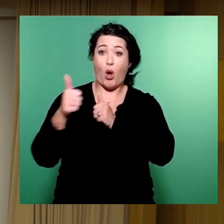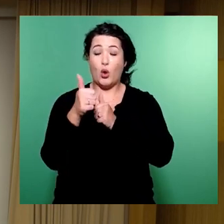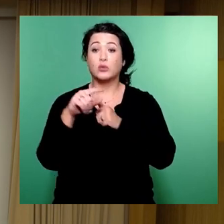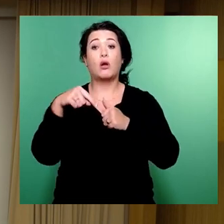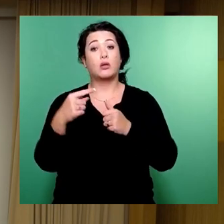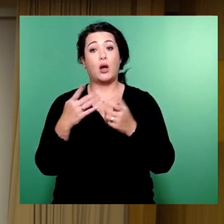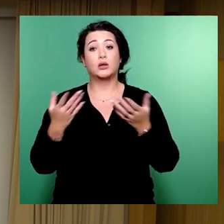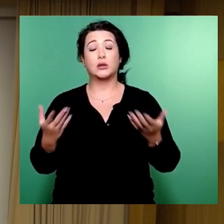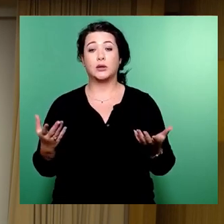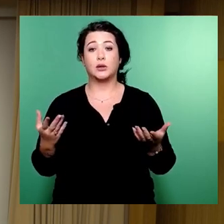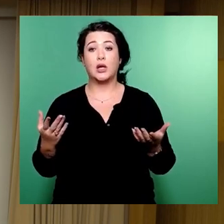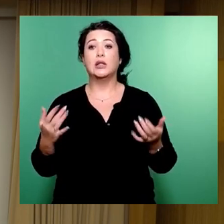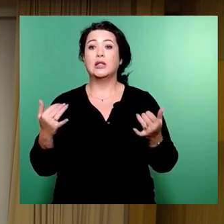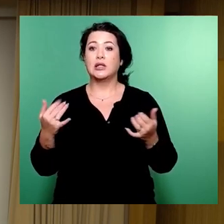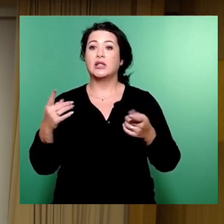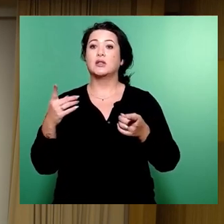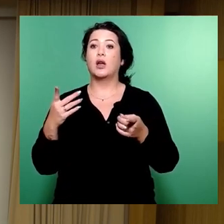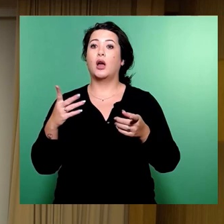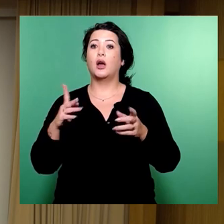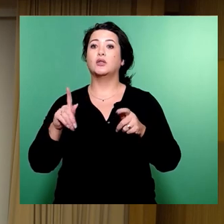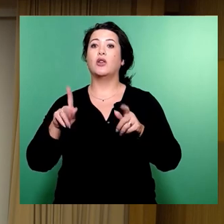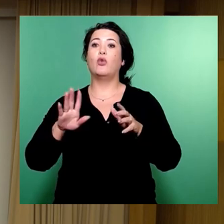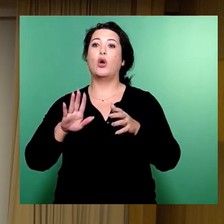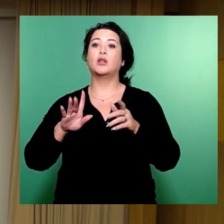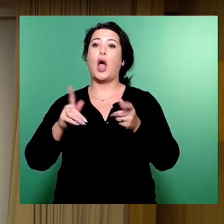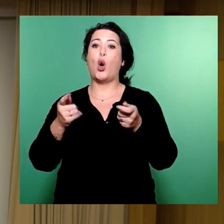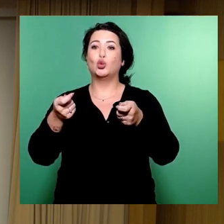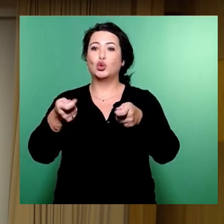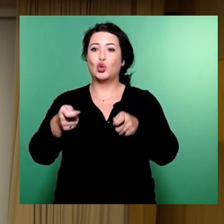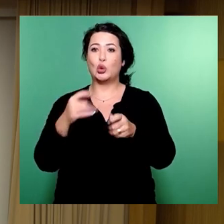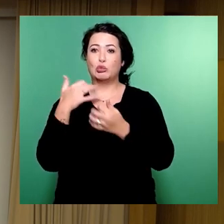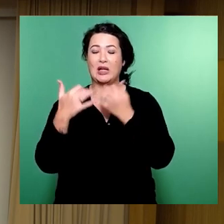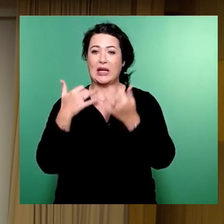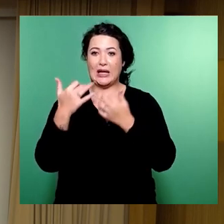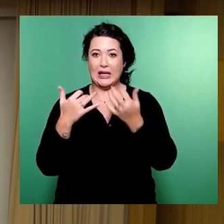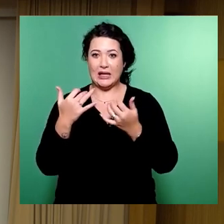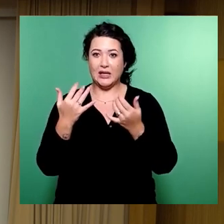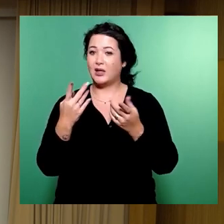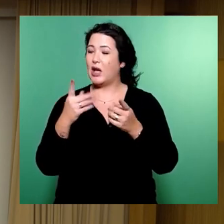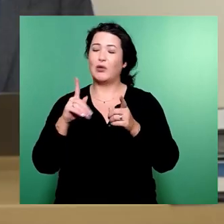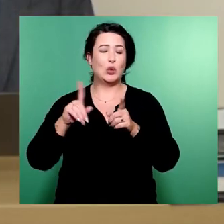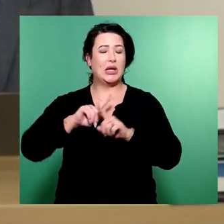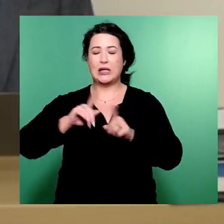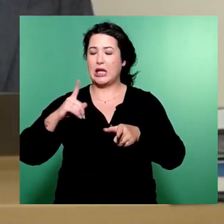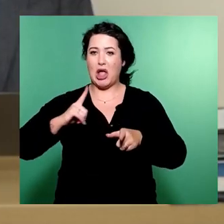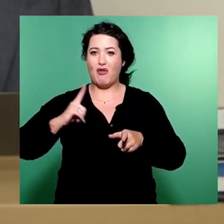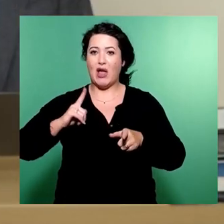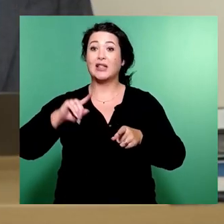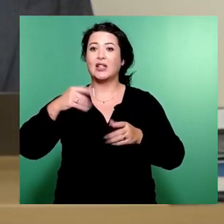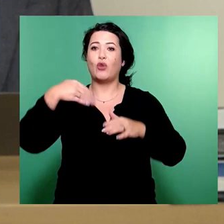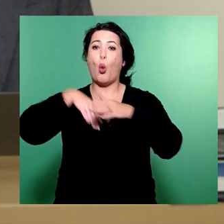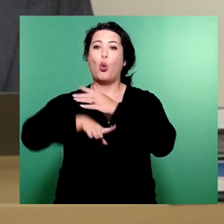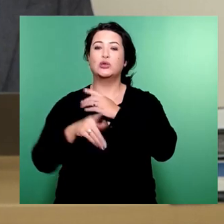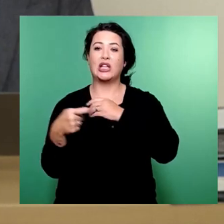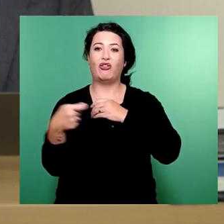jetzt federführenden Ausschussbericht, so muss man das ja sagen, nicht zu erwarten, dass eine Unterfinanzierung im